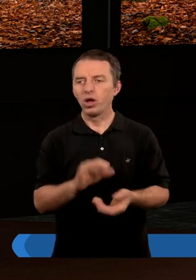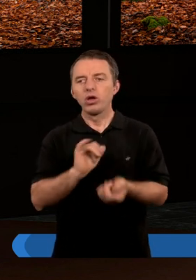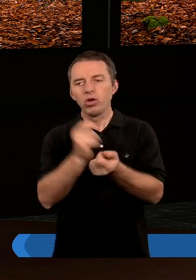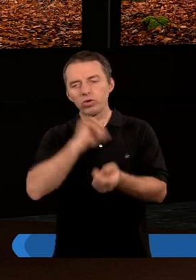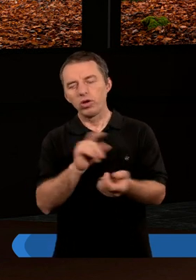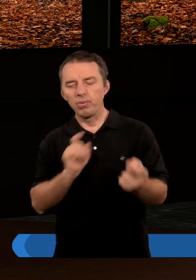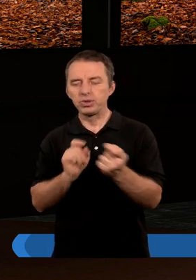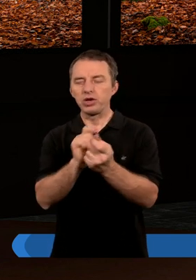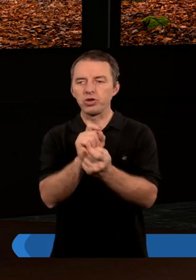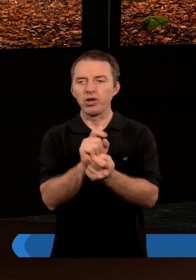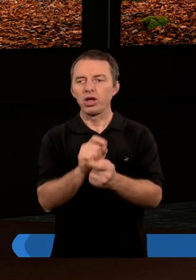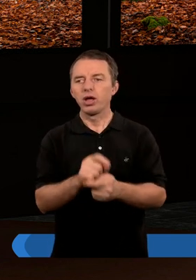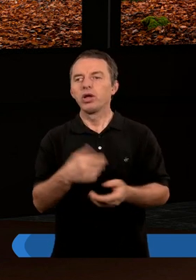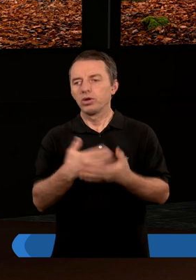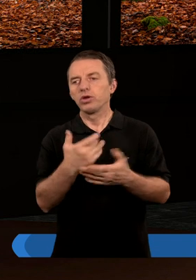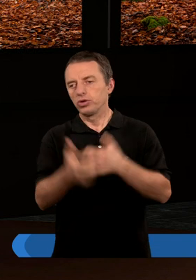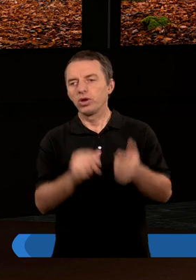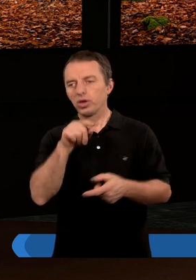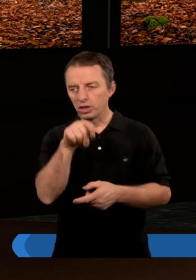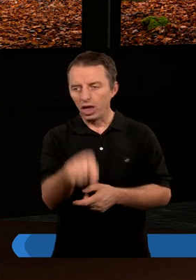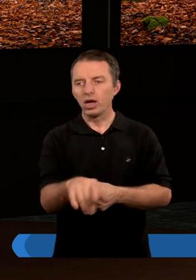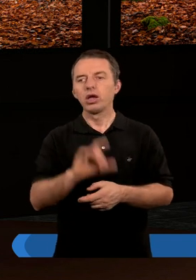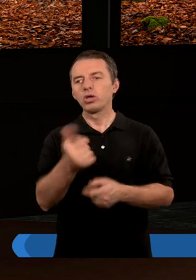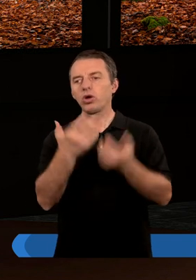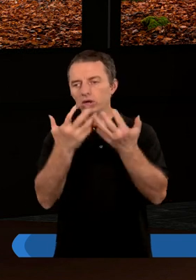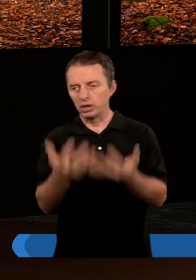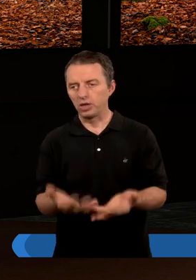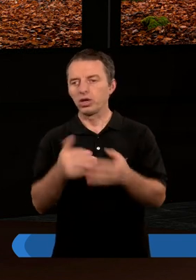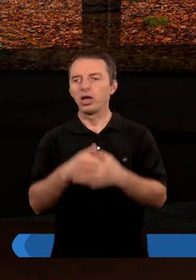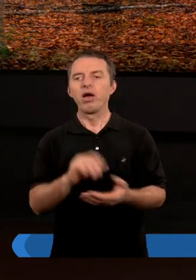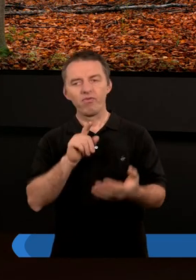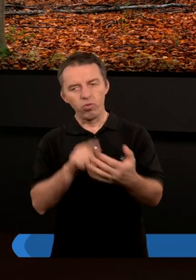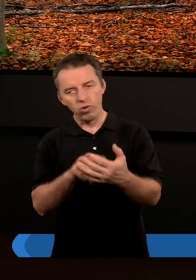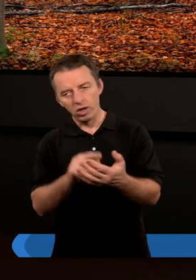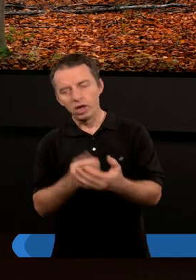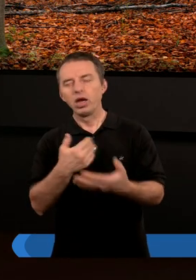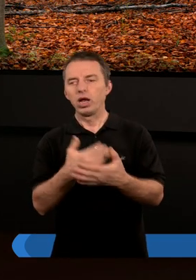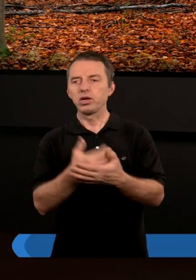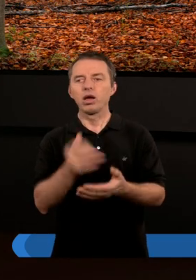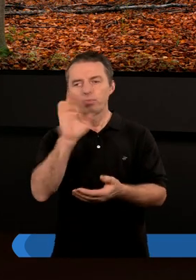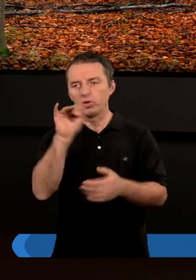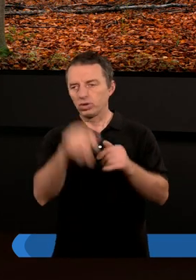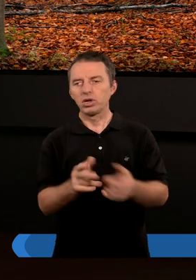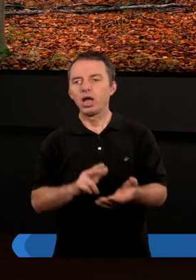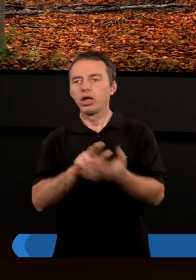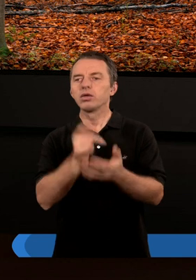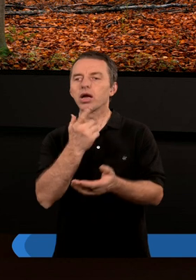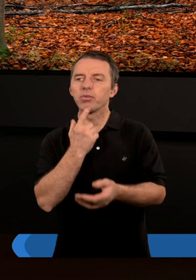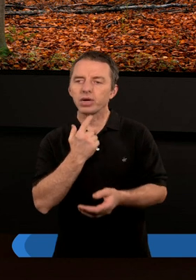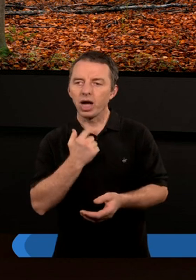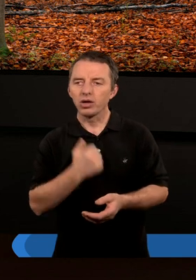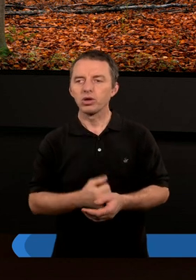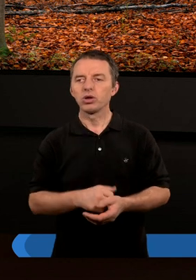Są one sobie przeciwne, tak, że nie możecie czynić tego, co chcecie. Właśnie. Dlaczego Bóg nie może zabrać tego